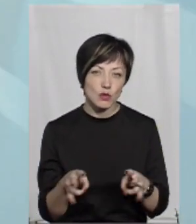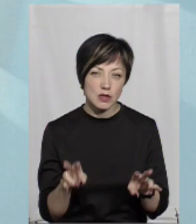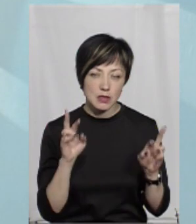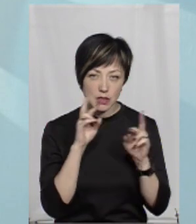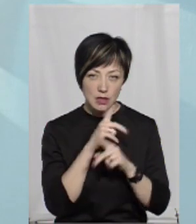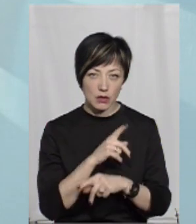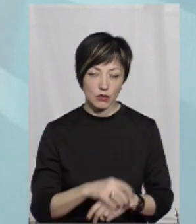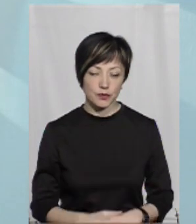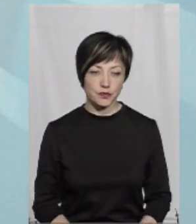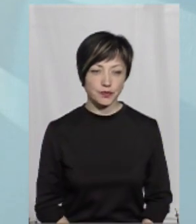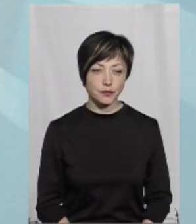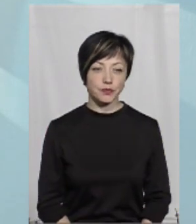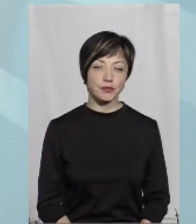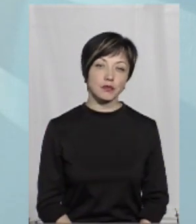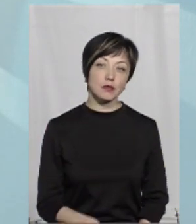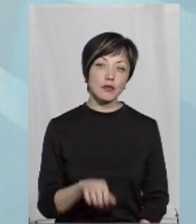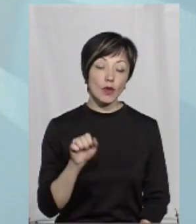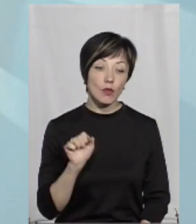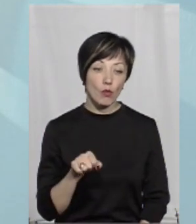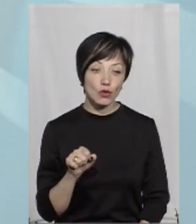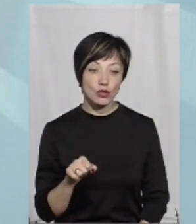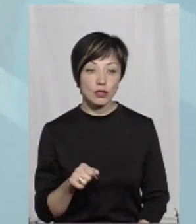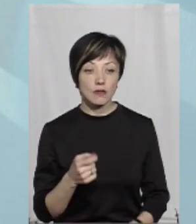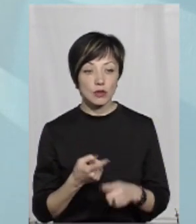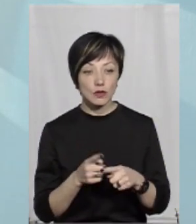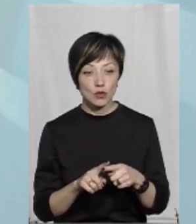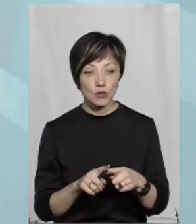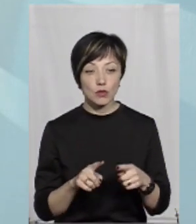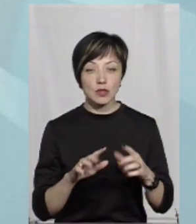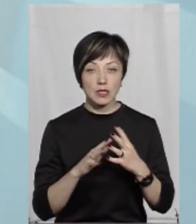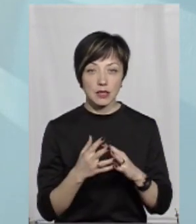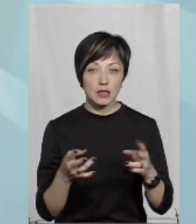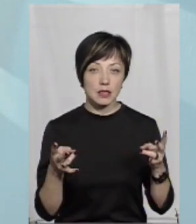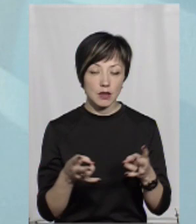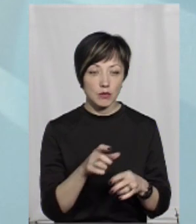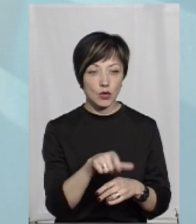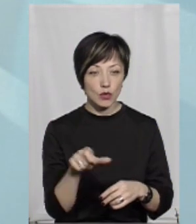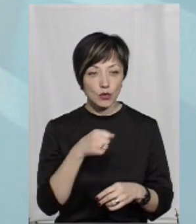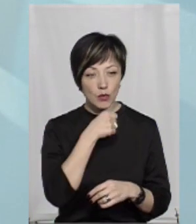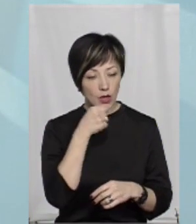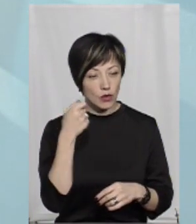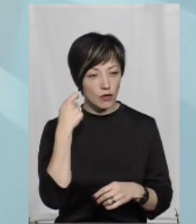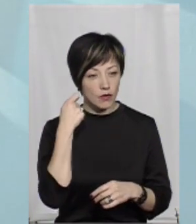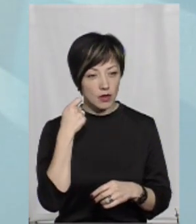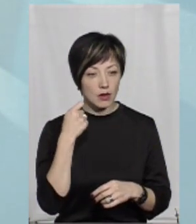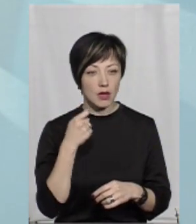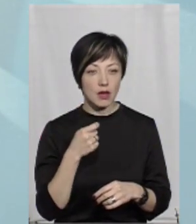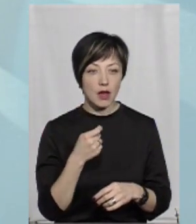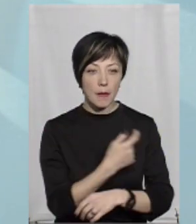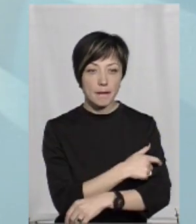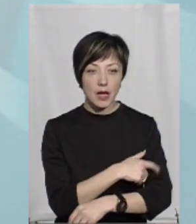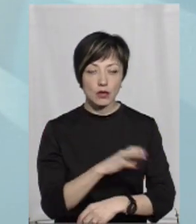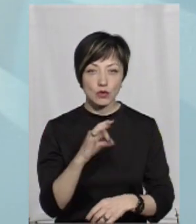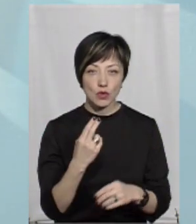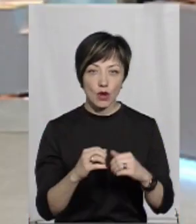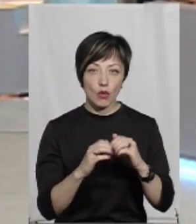і неправильно. Можливо, треба в цьому стілі, якщо люди похили у віку, медико-соціальний